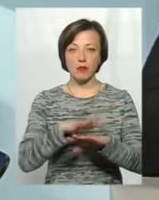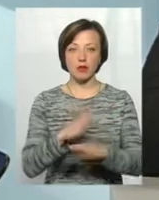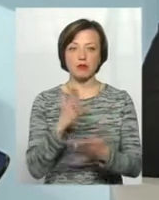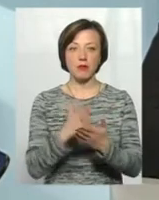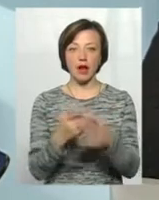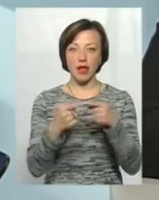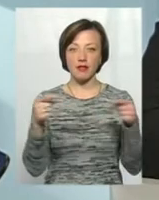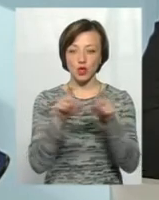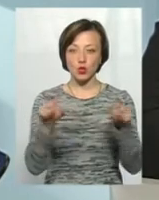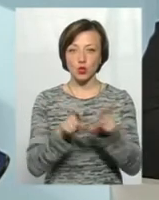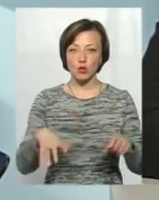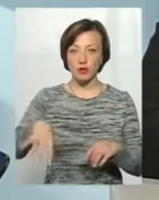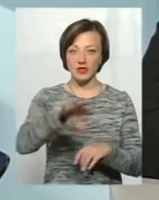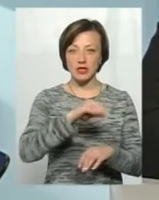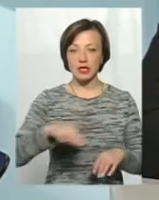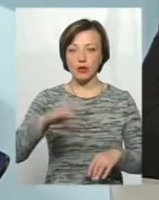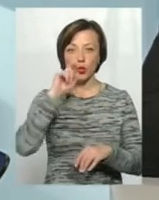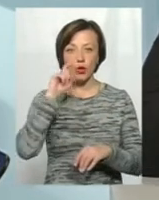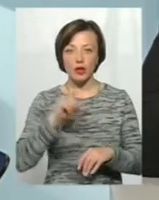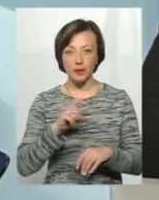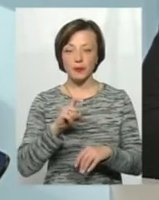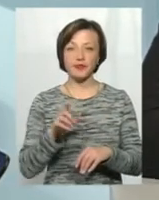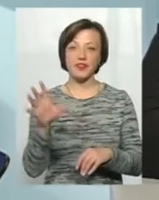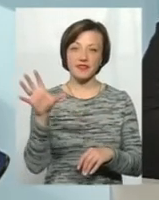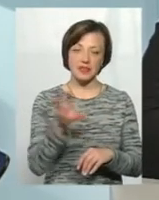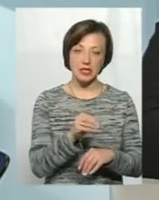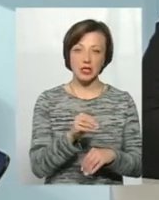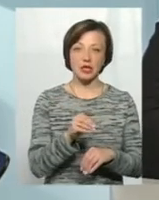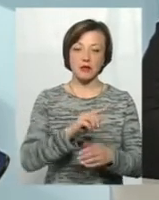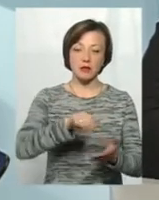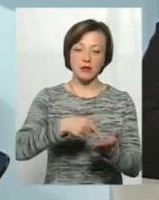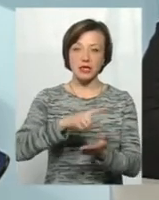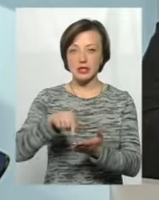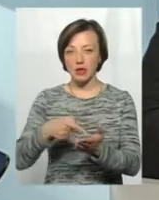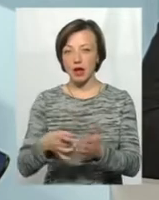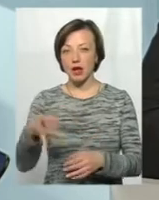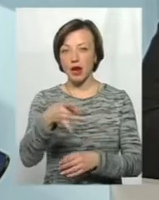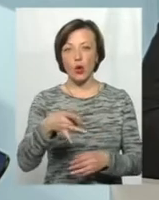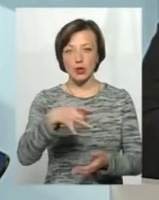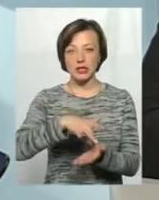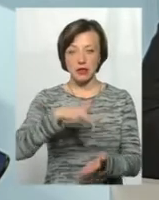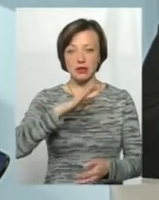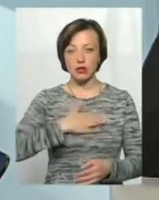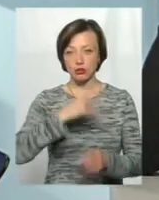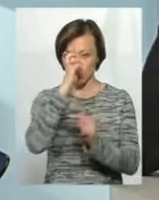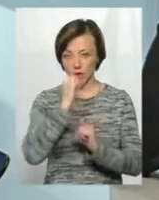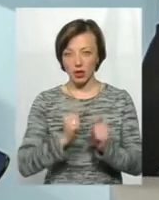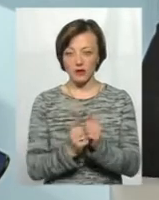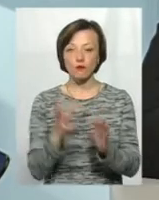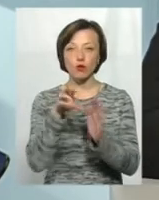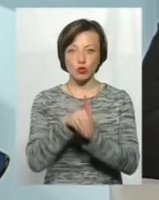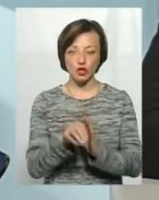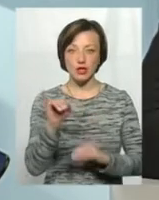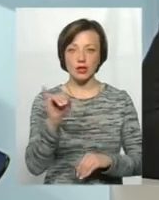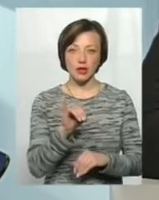інфраструктуру по всій території України, всіх, без виключення в містах і районних центрах нашої країни, в тому числі